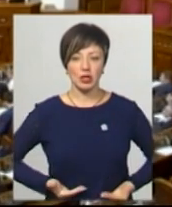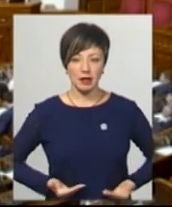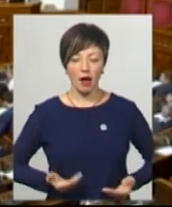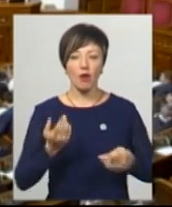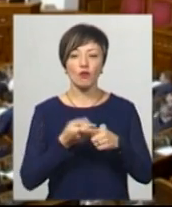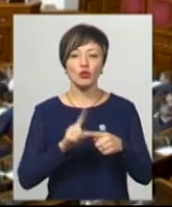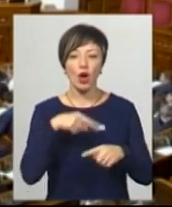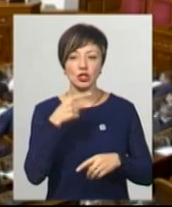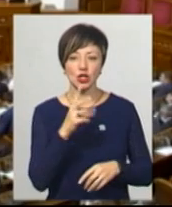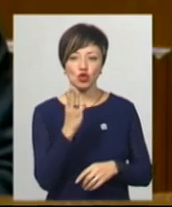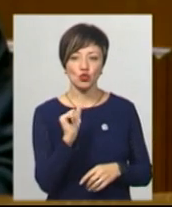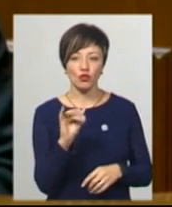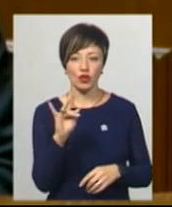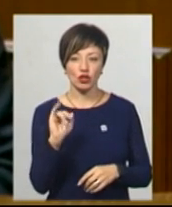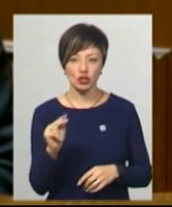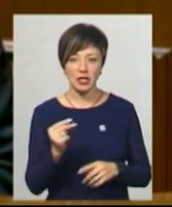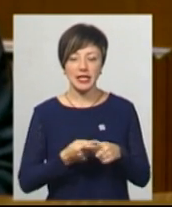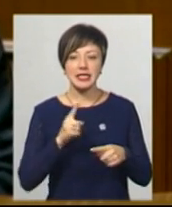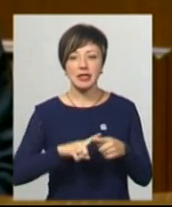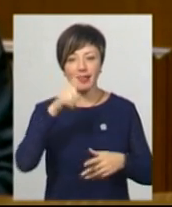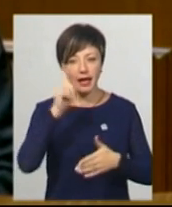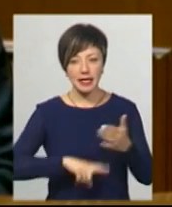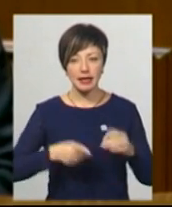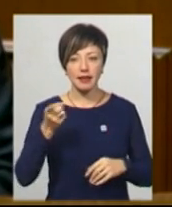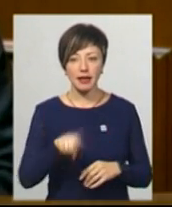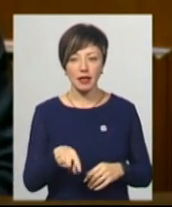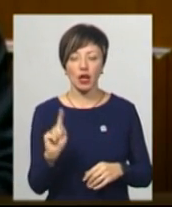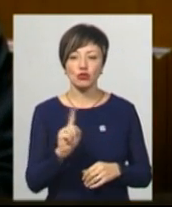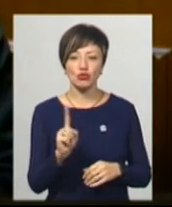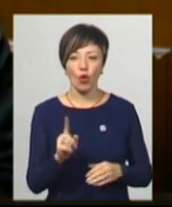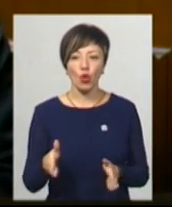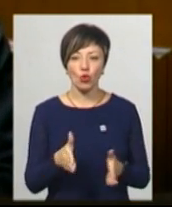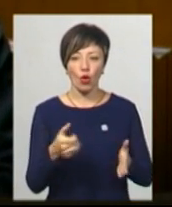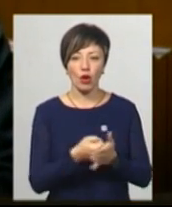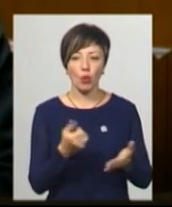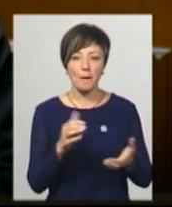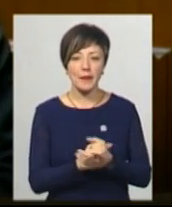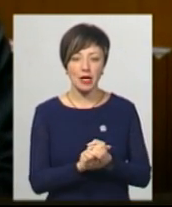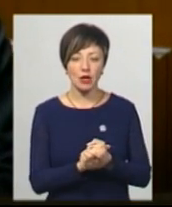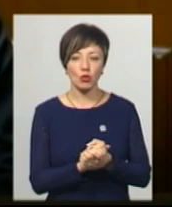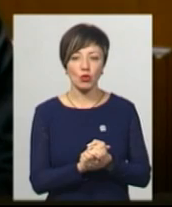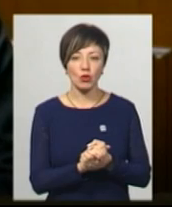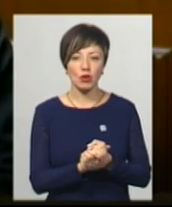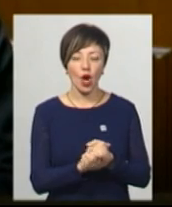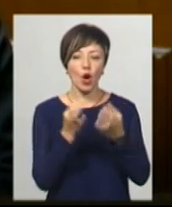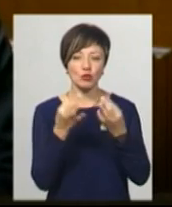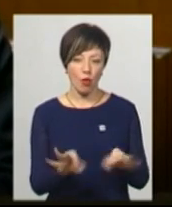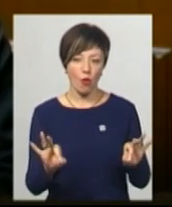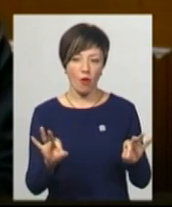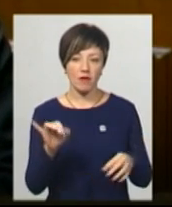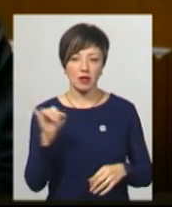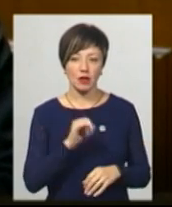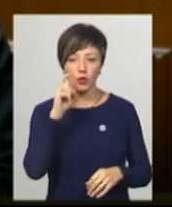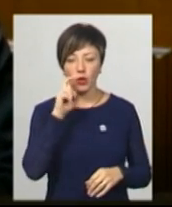Ось що каже Настур Шуфрич. Це надія на те, що дорога до миру розблокована і